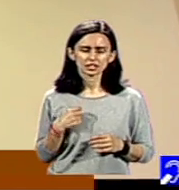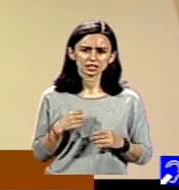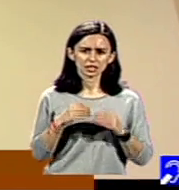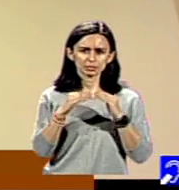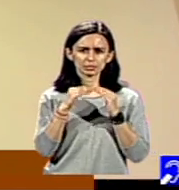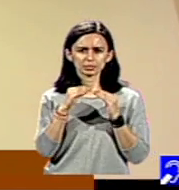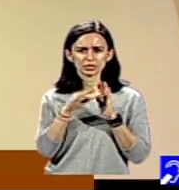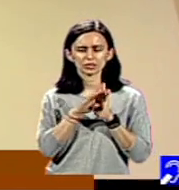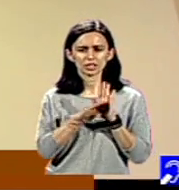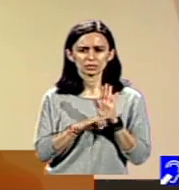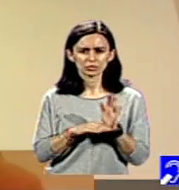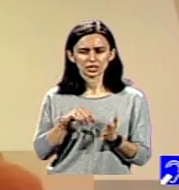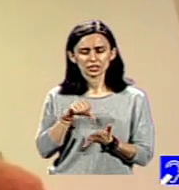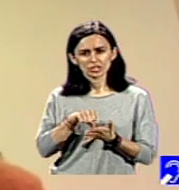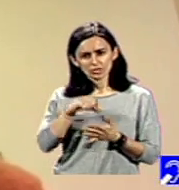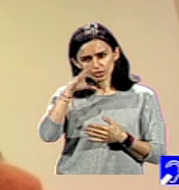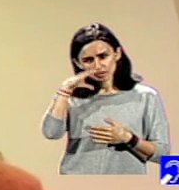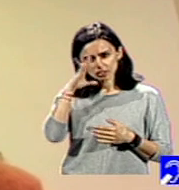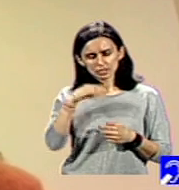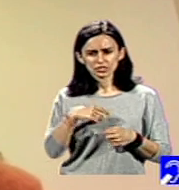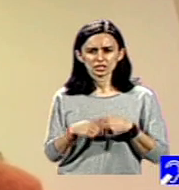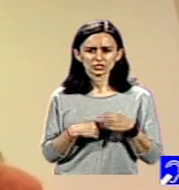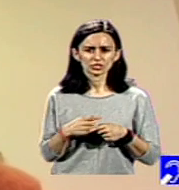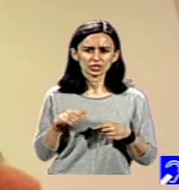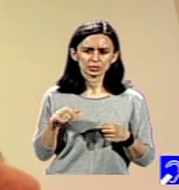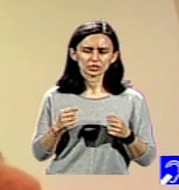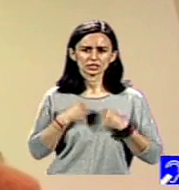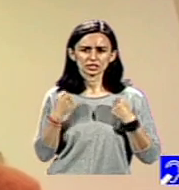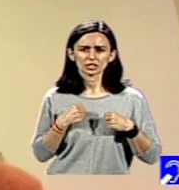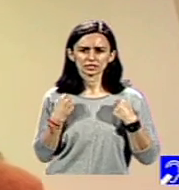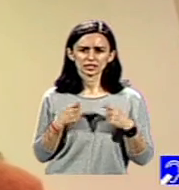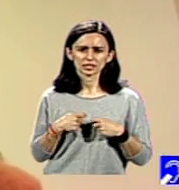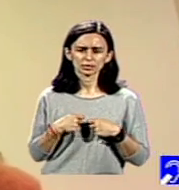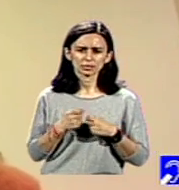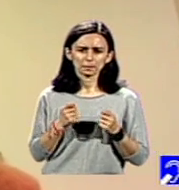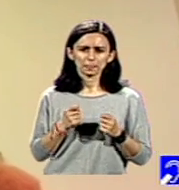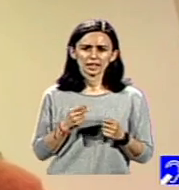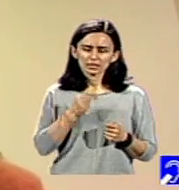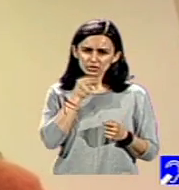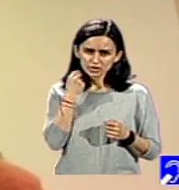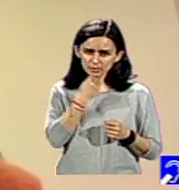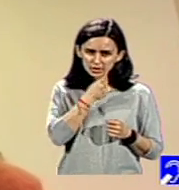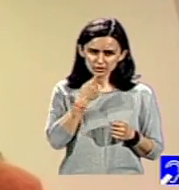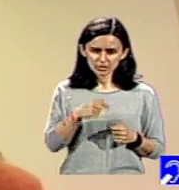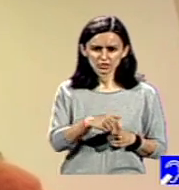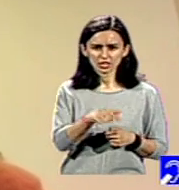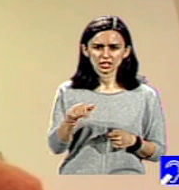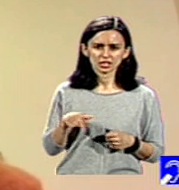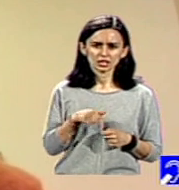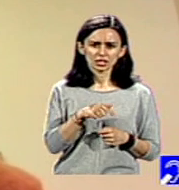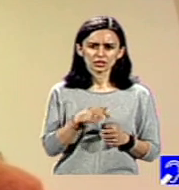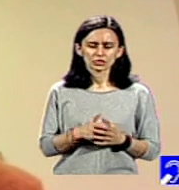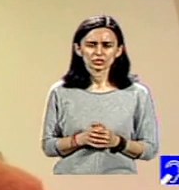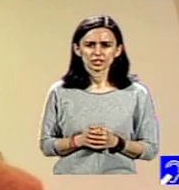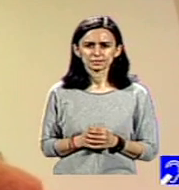și desfășurăm această activitate cu toți beneficiarii noștri. O parte dintre ei, care au abilități mai